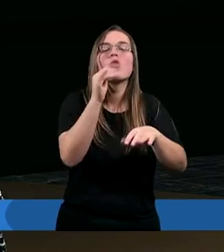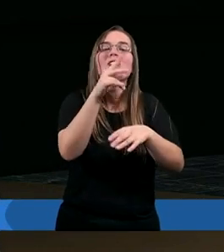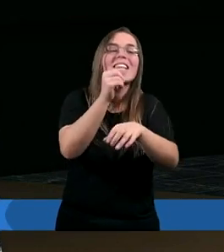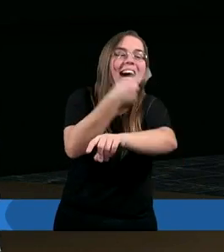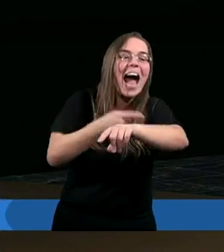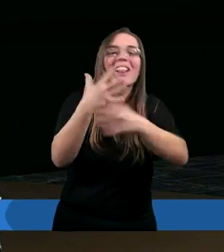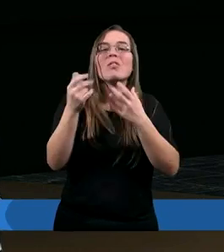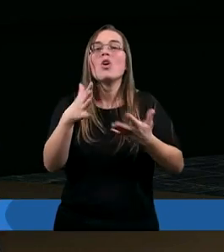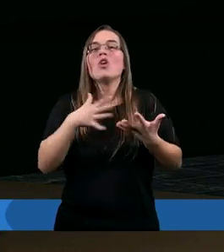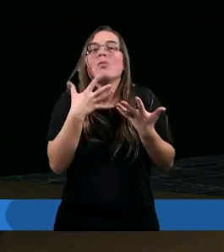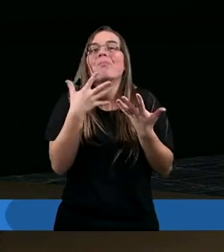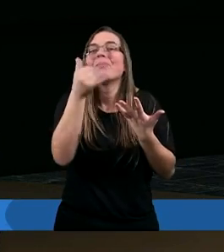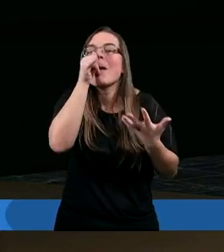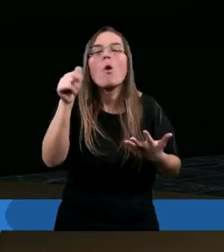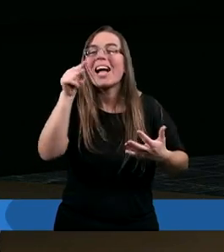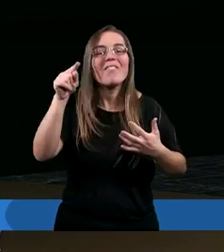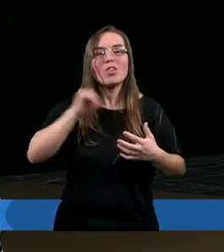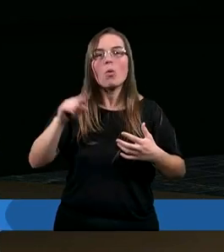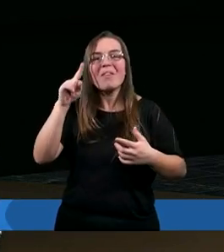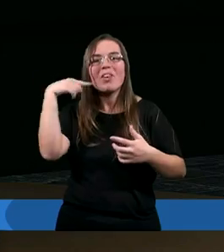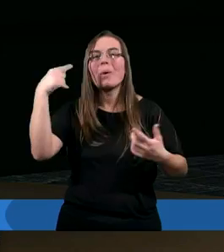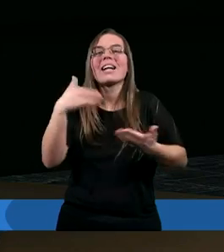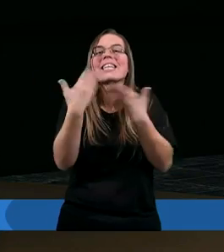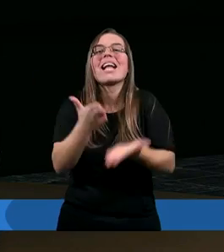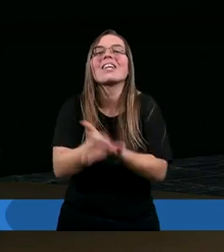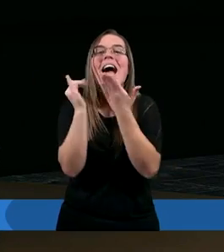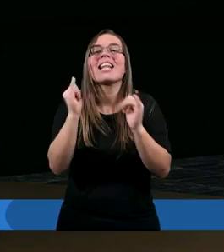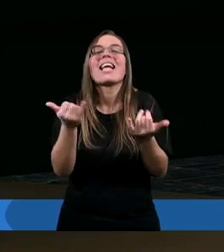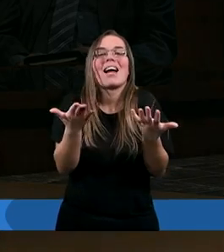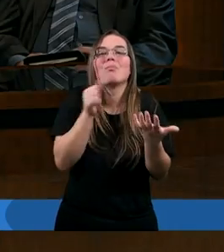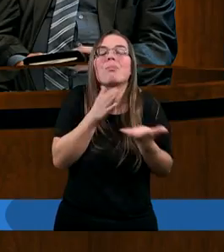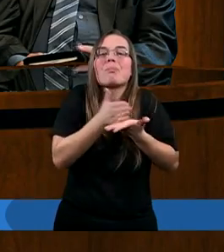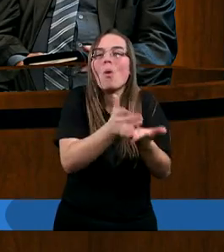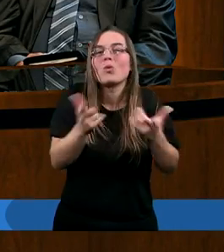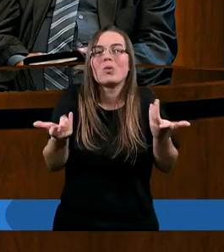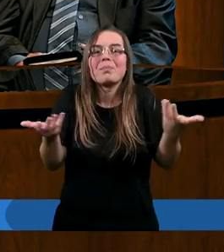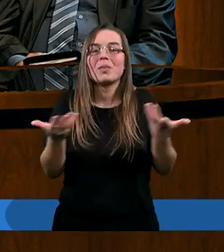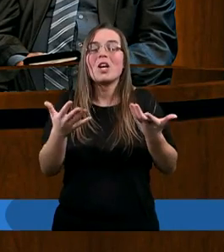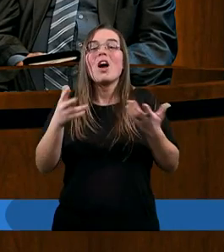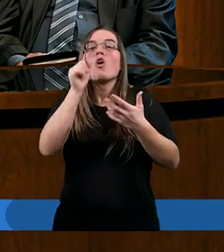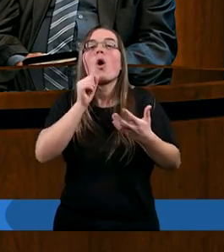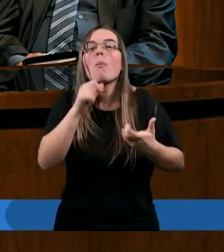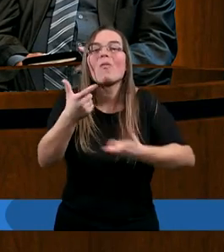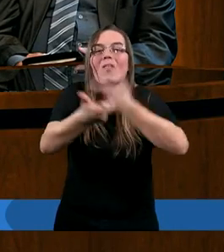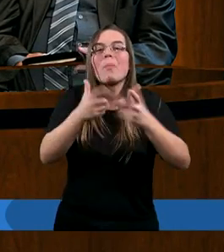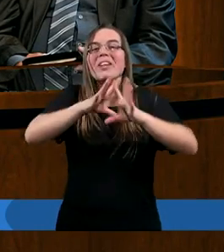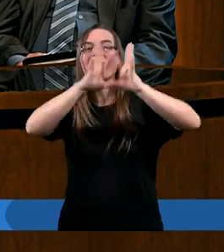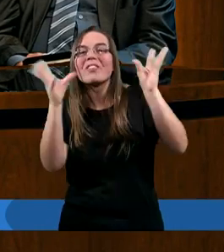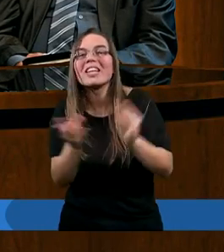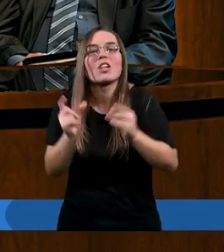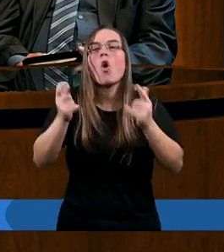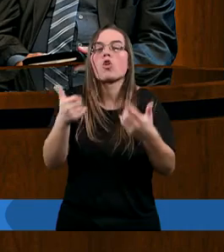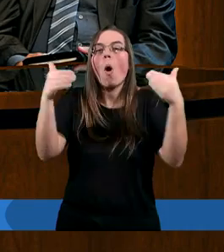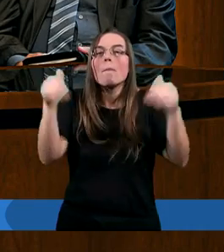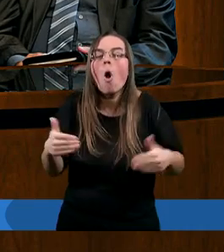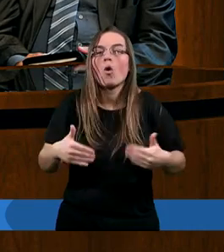w ogóle nie można sobie z tym dać rady, nie? I robiłam wszystko, co byłam